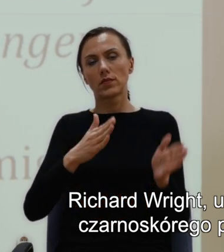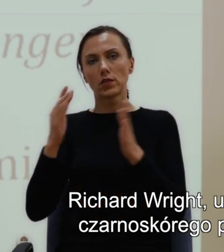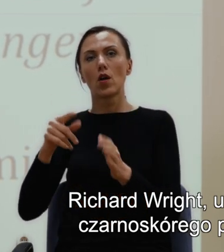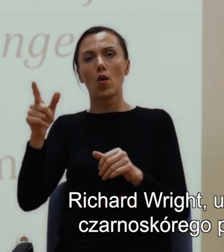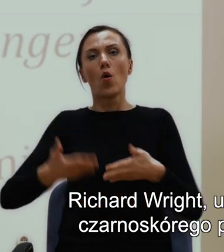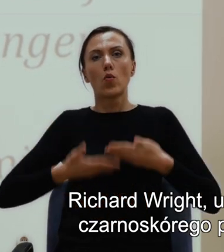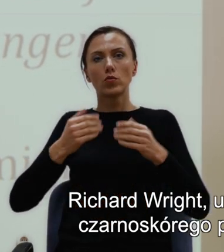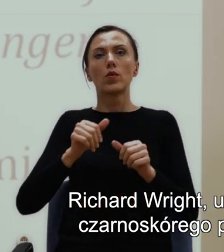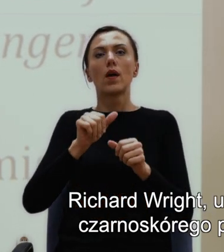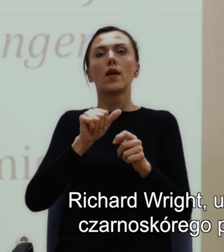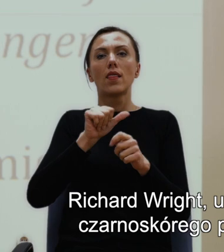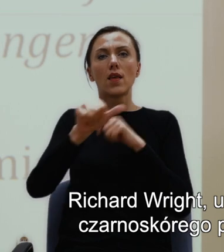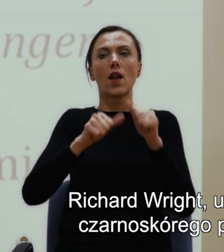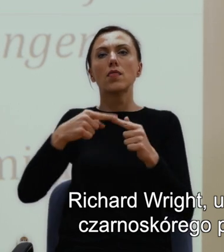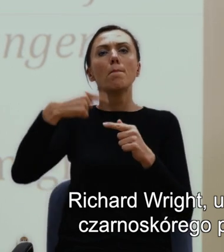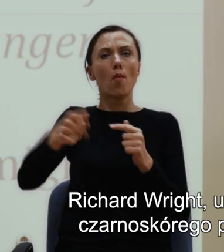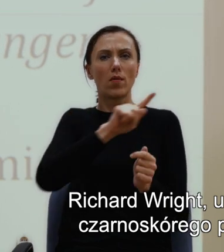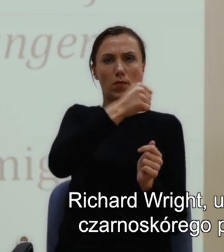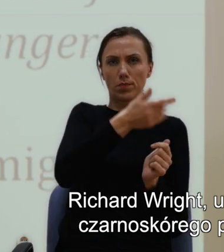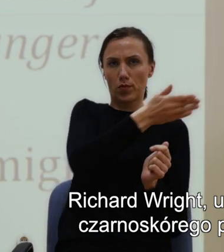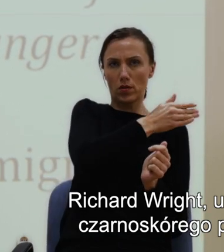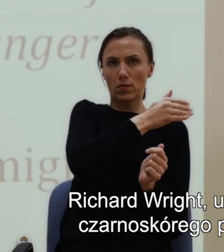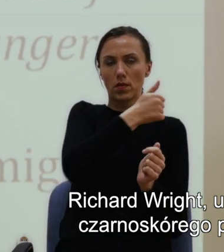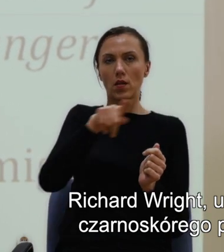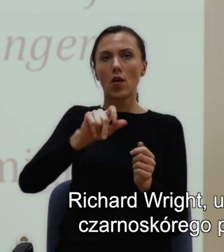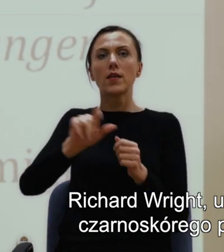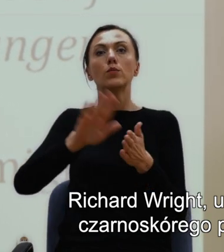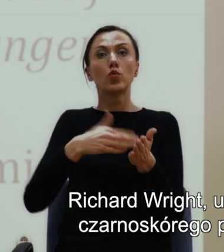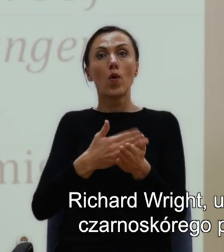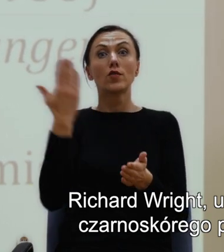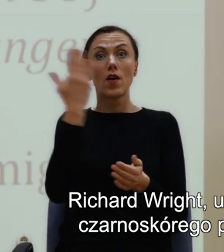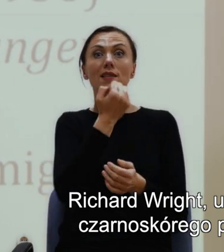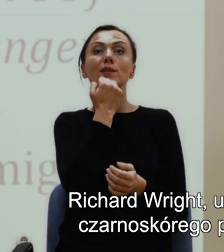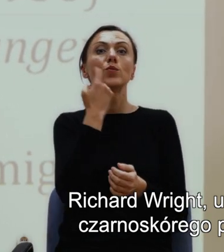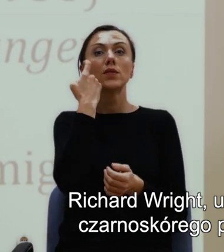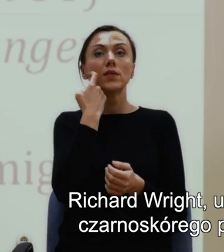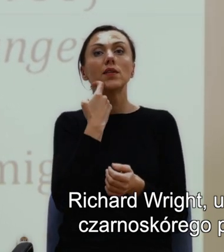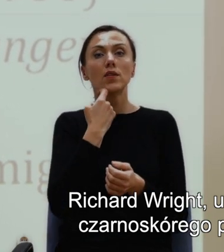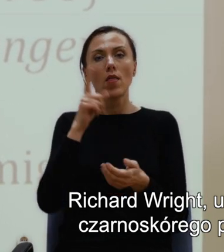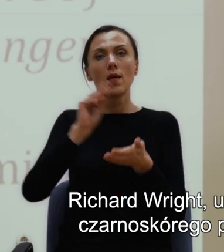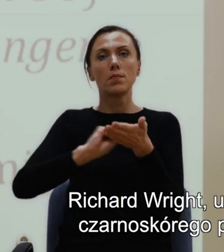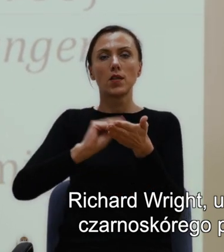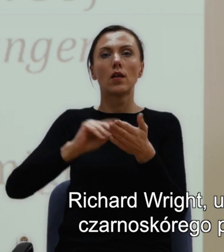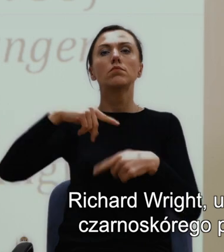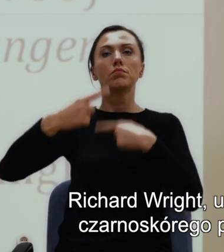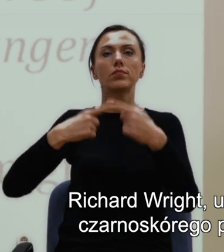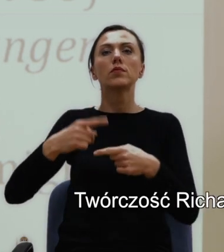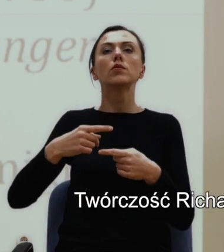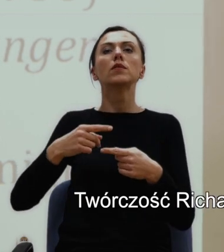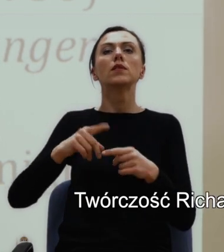jest przykładem czarnoskórego pisarza wywodzącego się również z Mississippi.